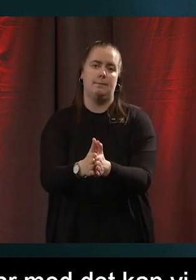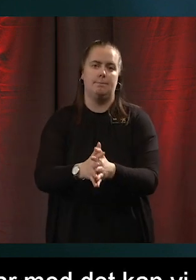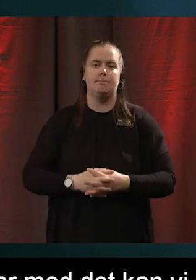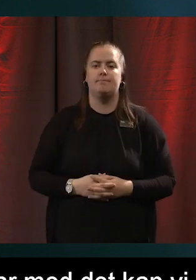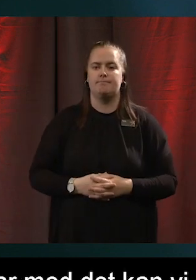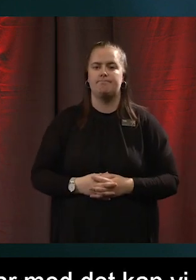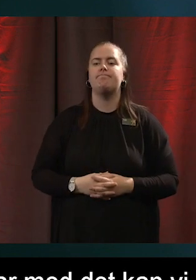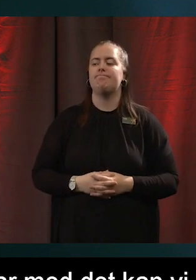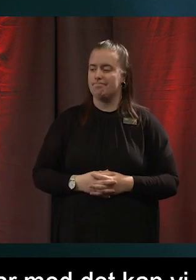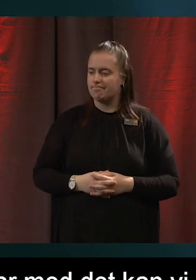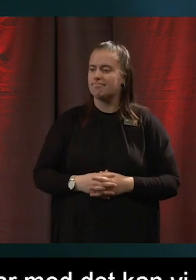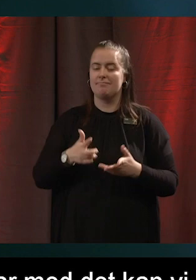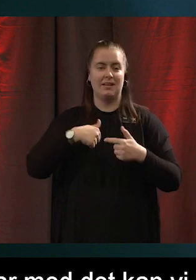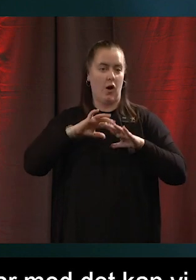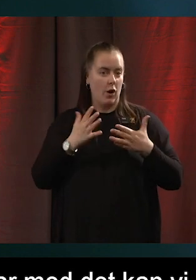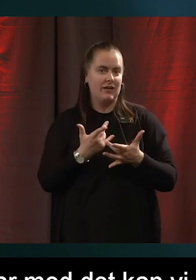Jag har inga fler frågor.